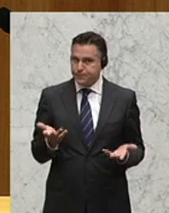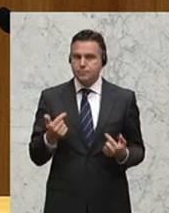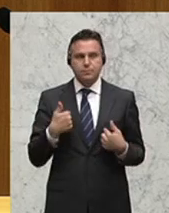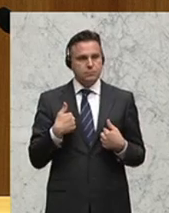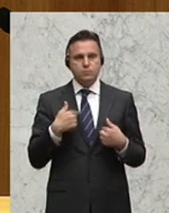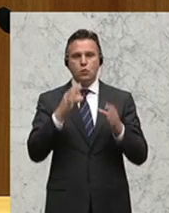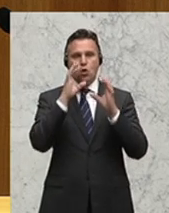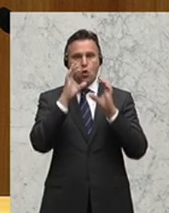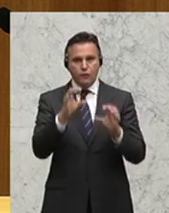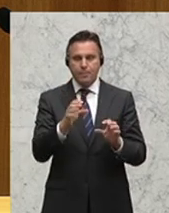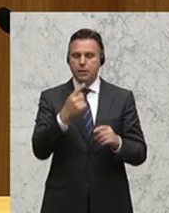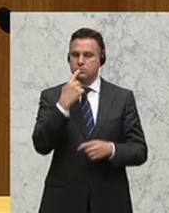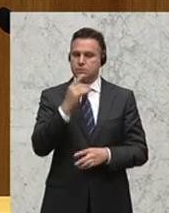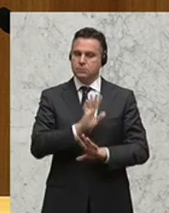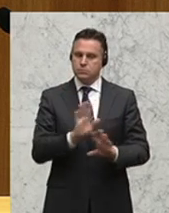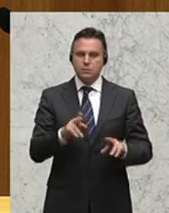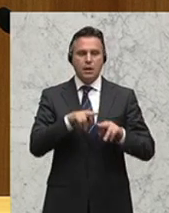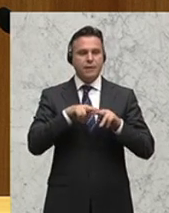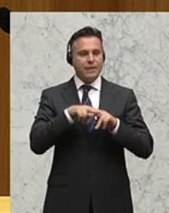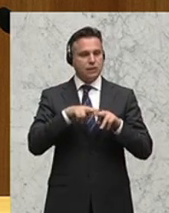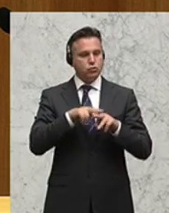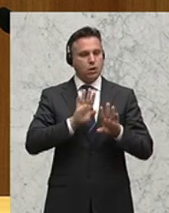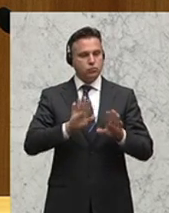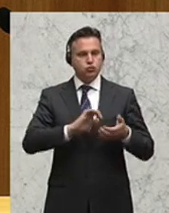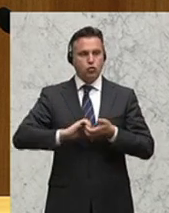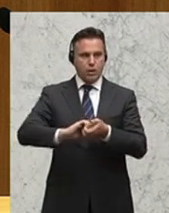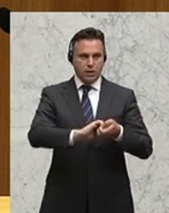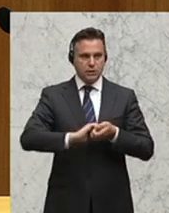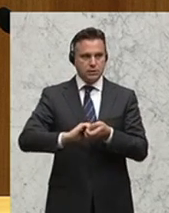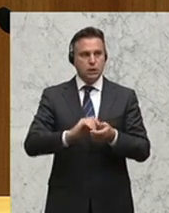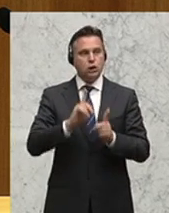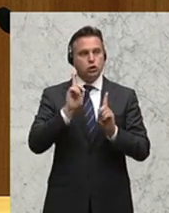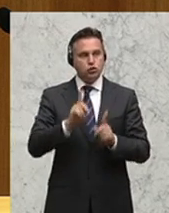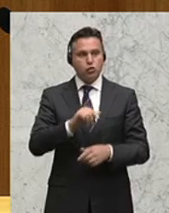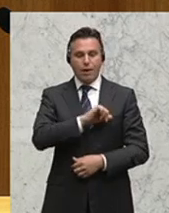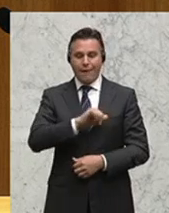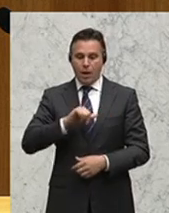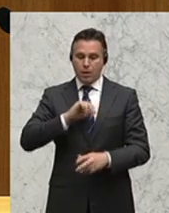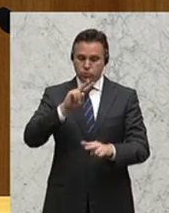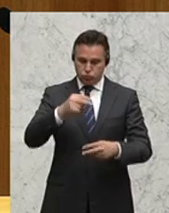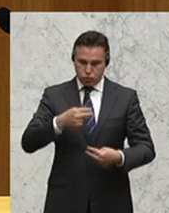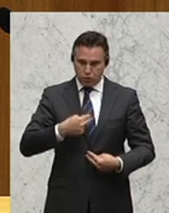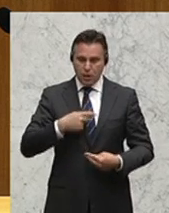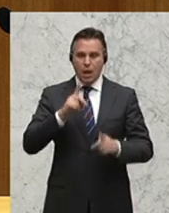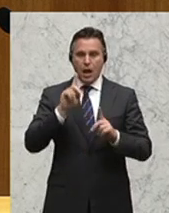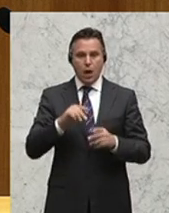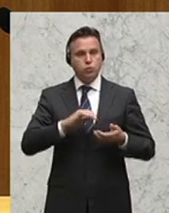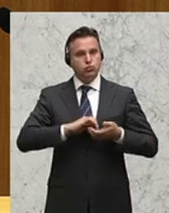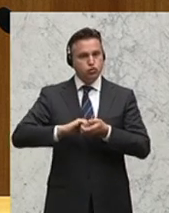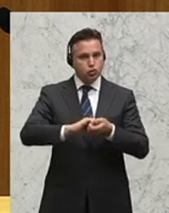zur Solidarität auf nationaler Ebene die Auffassung, dass Eigenvorsorge und staatlich verbürgte